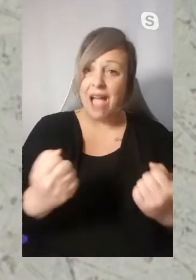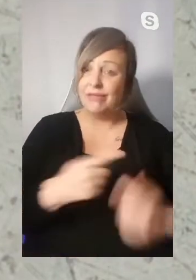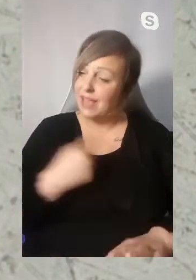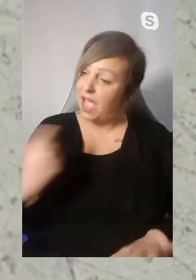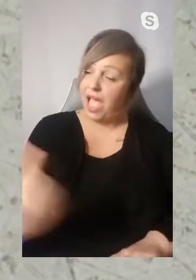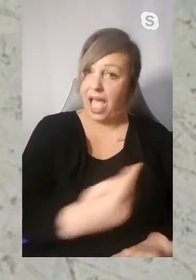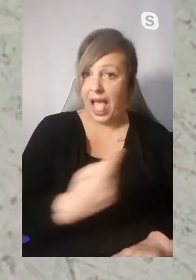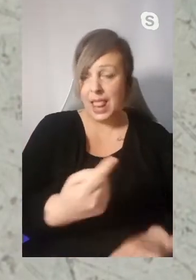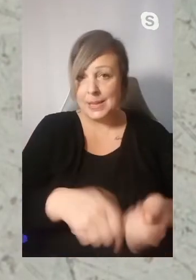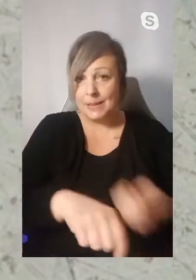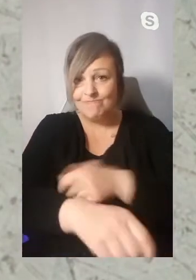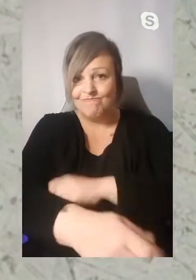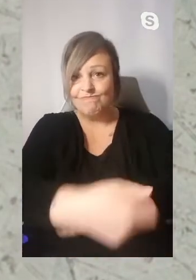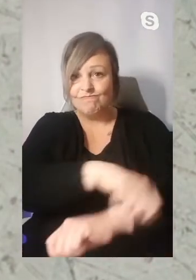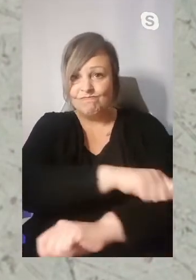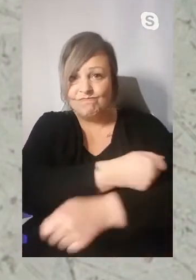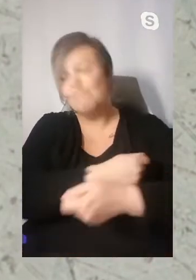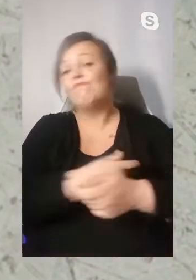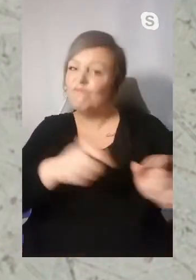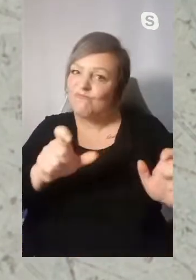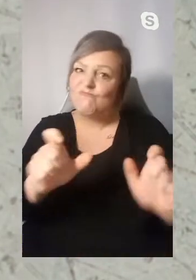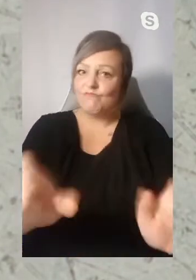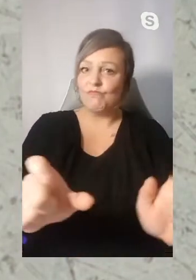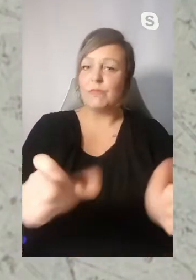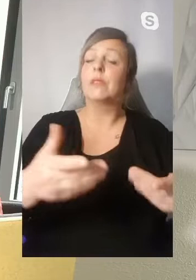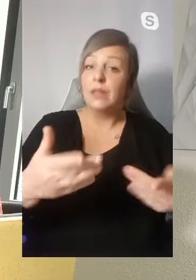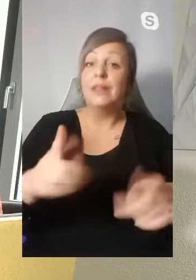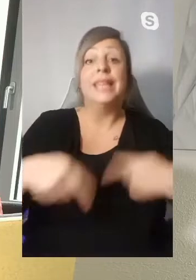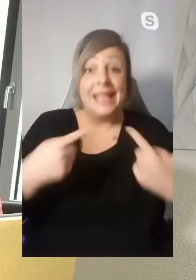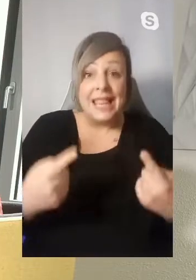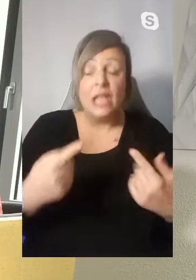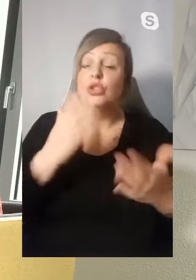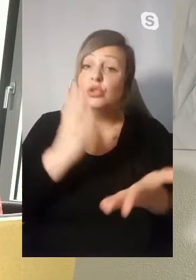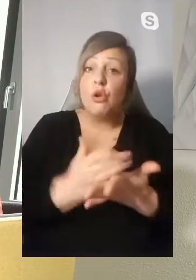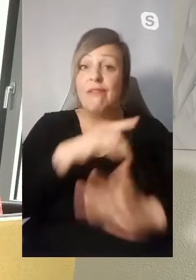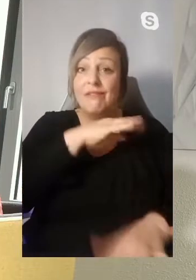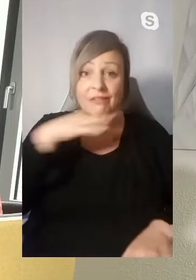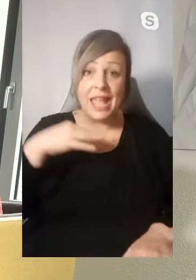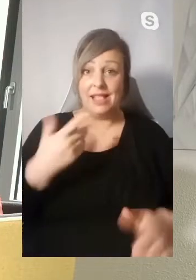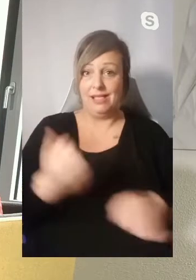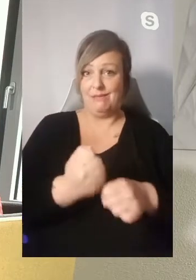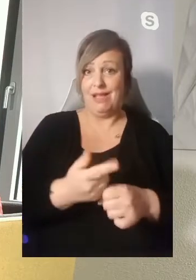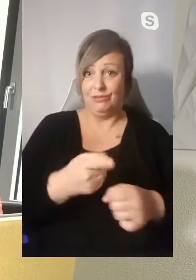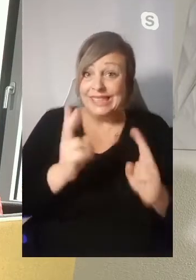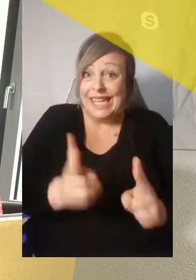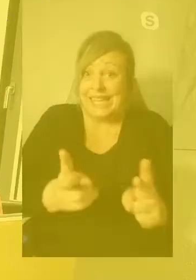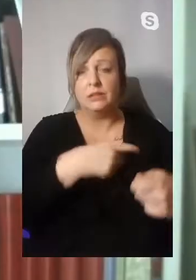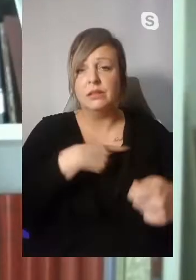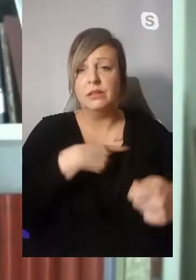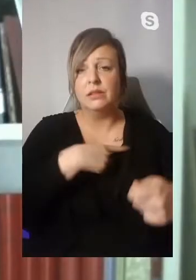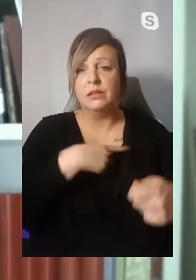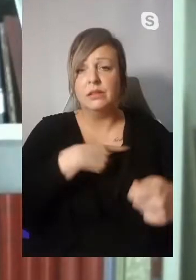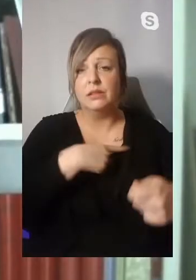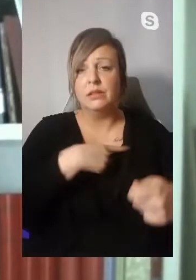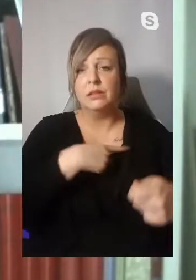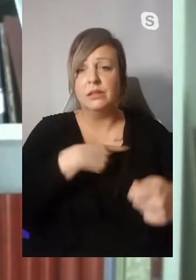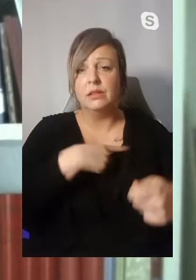die Veganer einsetzen, dazu hilft, das für möglichst viele zu verhindern, dann tun wir viel und dann tun wir das Richtige. Da hat